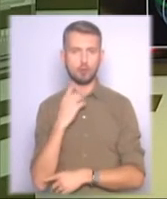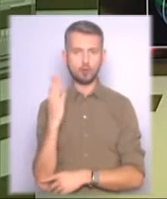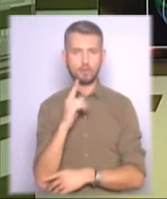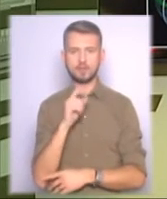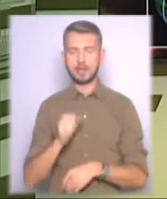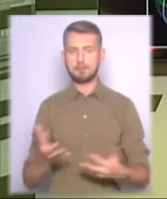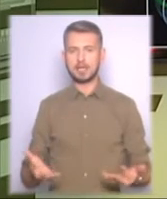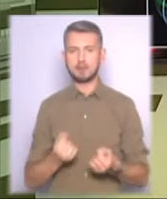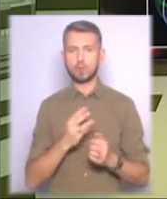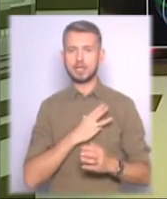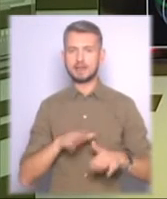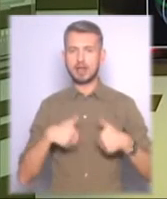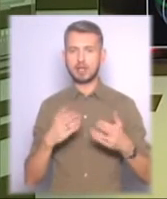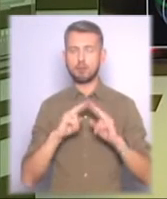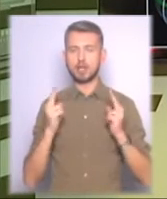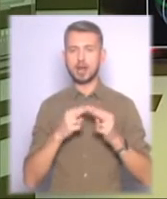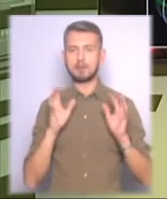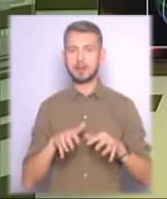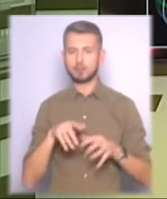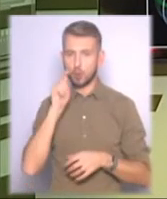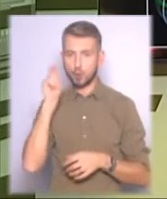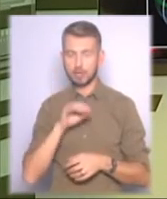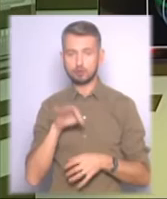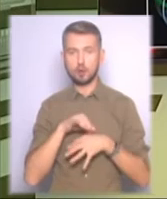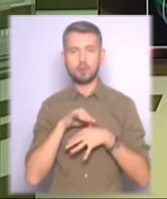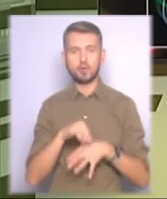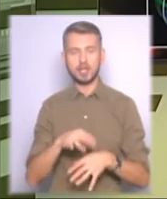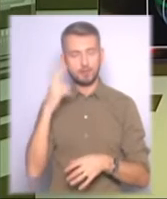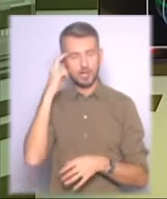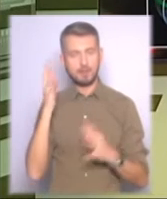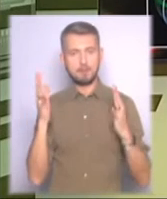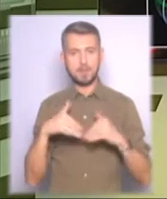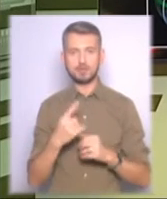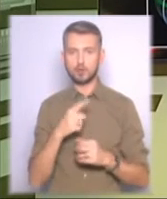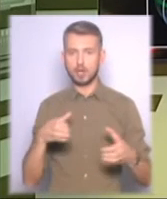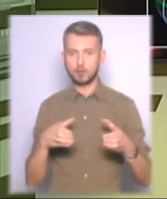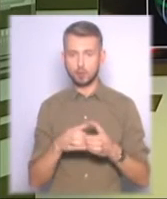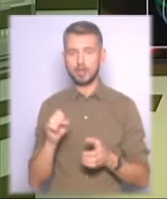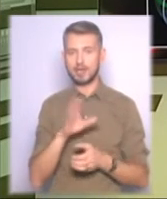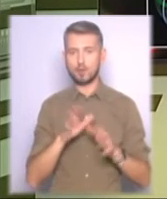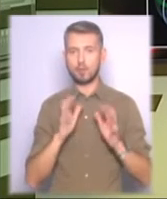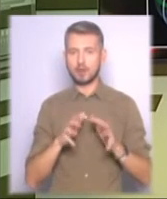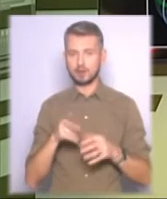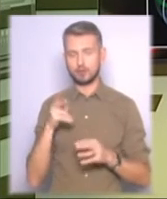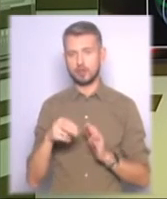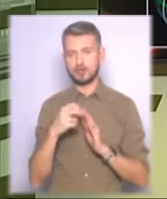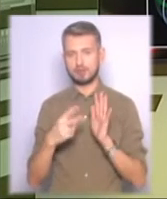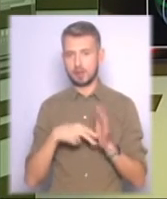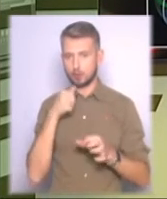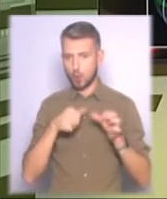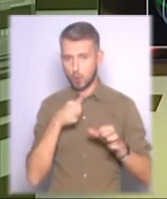підтримку ініціативи Федерації баскетболу України щодо проведення у Києві матчів однієї з груп Євробаскету 2017.